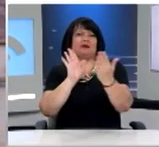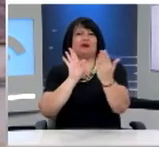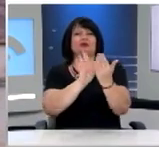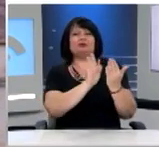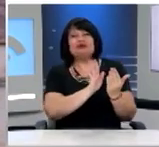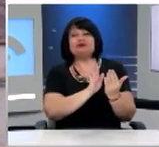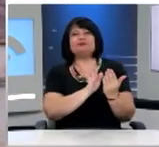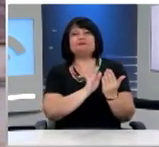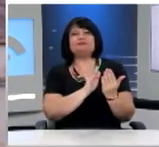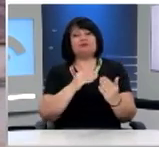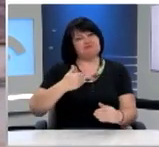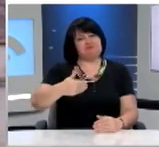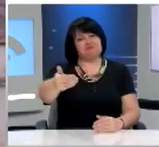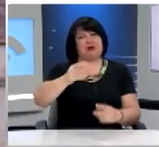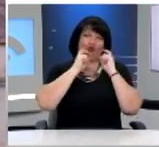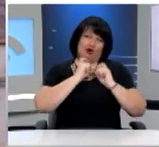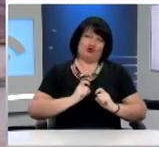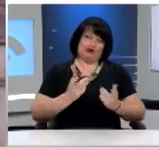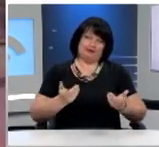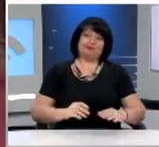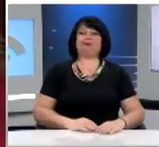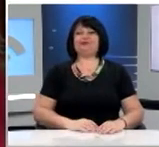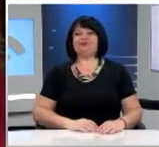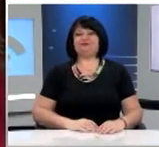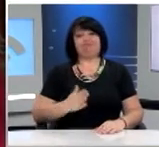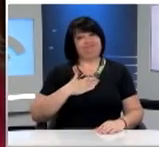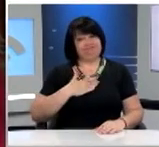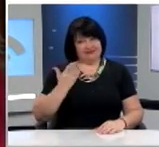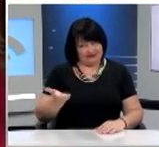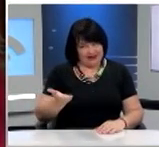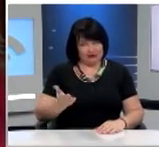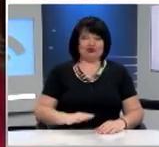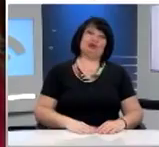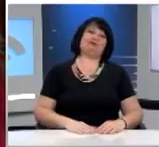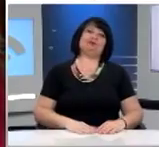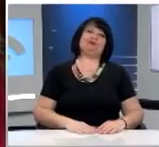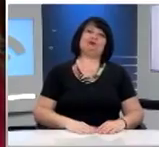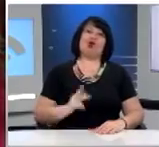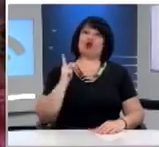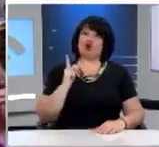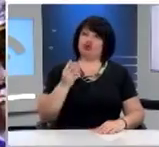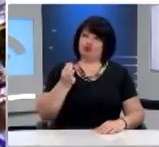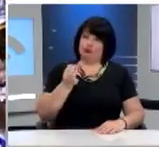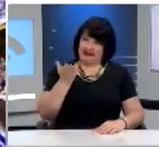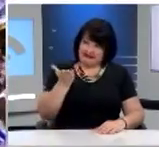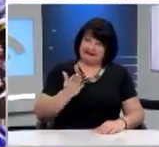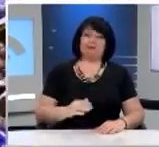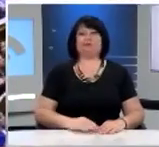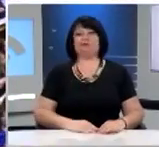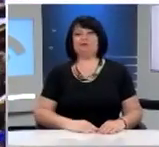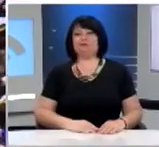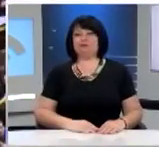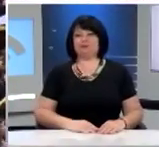τις αυριανές σας υποχρεώσεις. Ευχαριστούμε λοιπόν και πάλι τον κύριο Θωμάκο Τρότσιο και